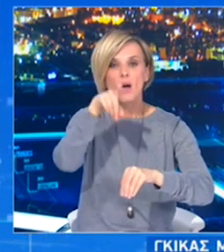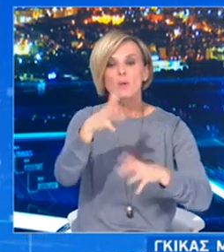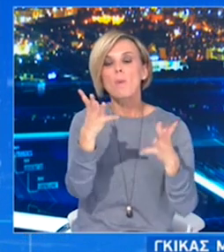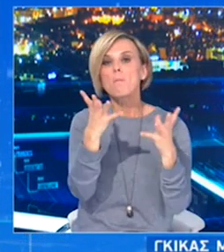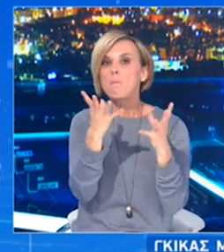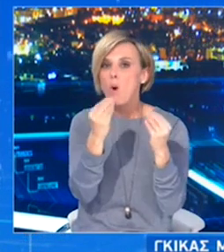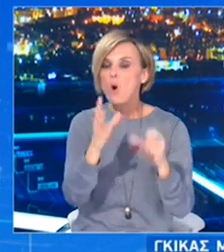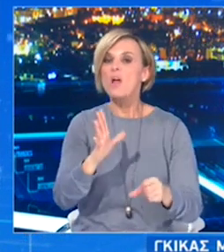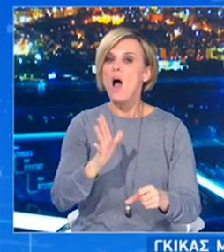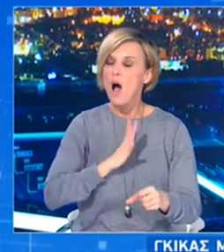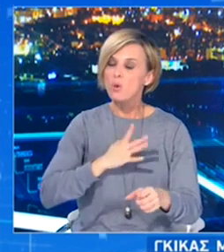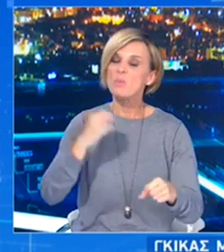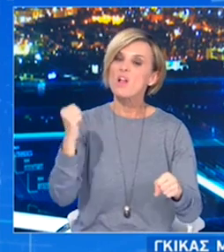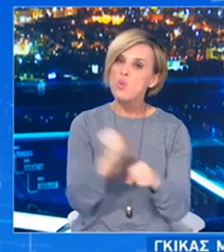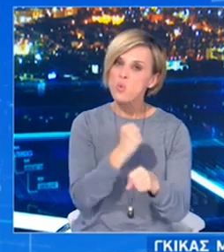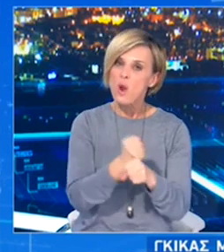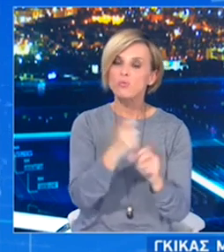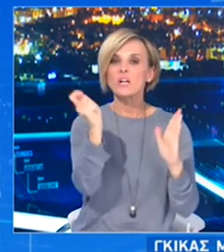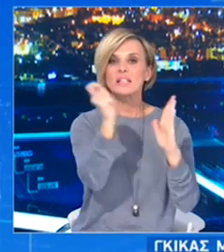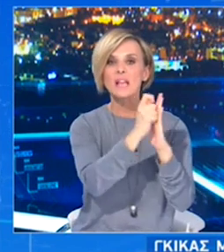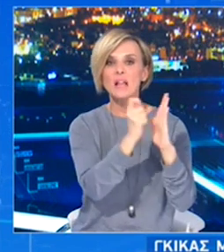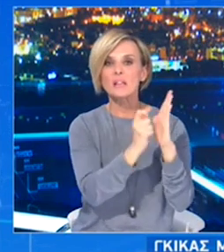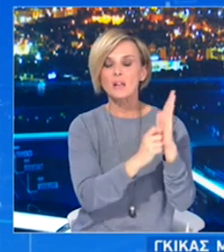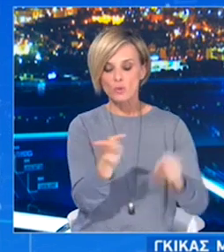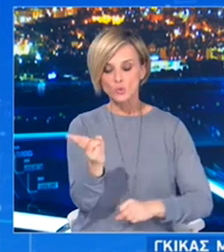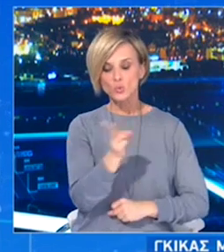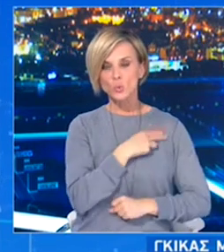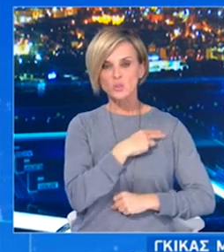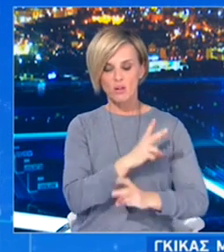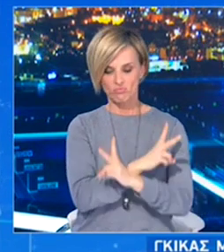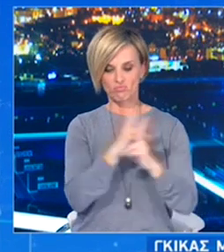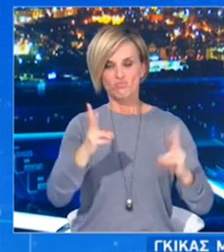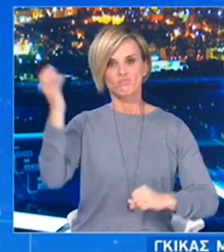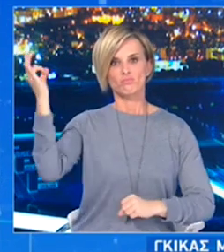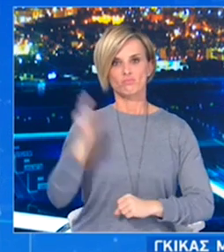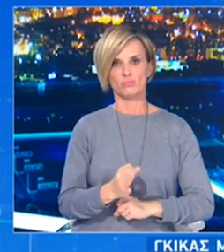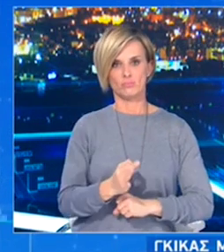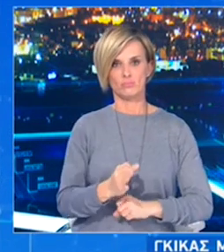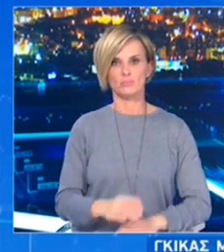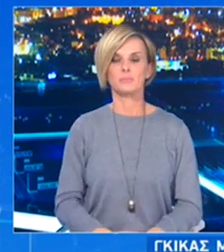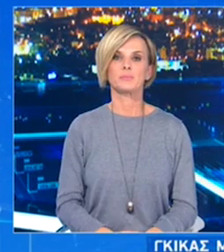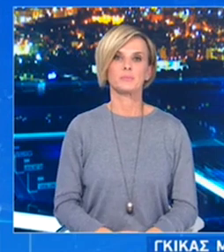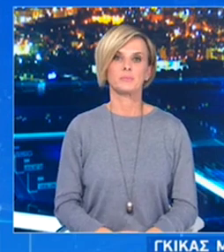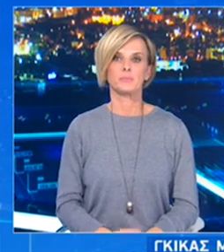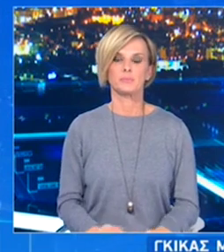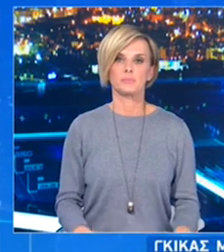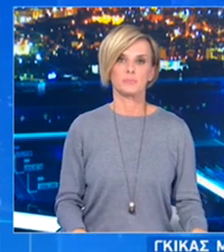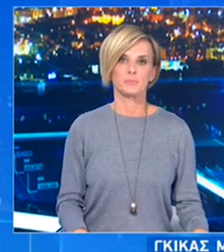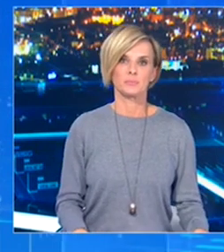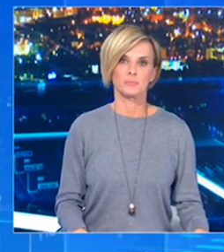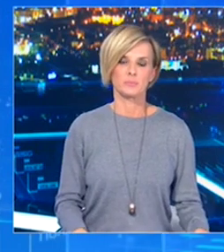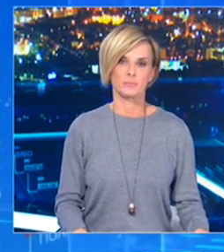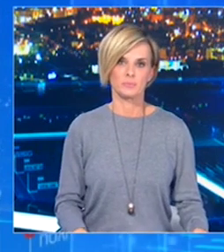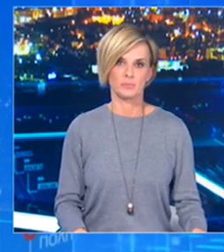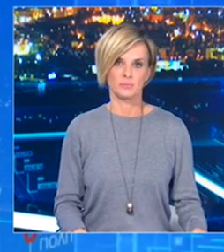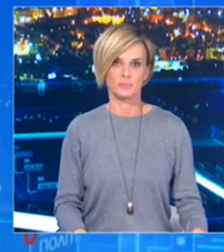άνθρωποι από πίσω οι οποίοι ξημεροβραδιάζουν για να γίνει αυτή η δουλειά σωστά και έγκυρα και έγκυρα. Ευχαριστώ. Ο κύριος